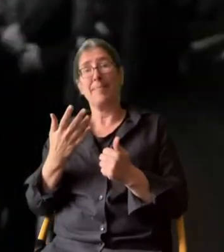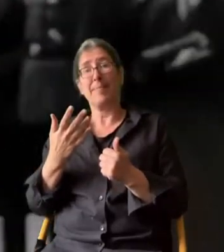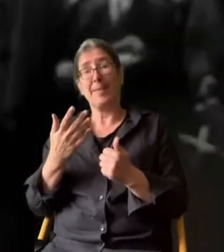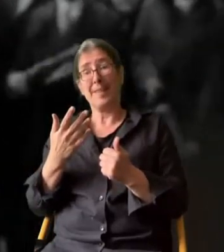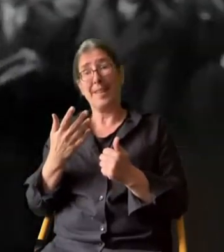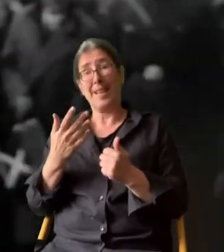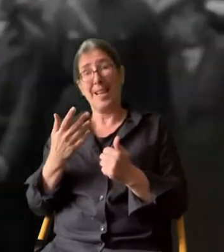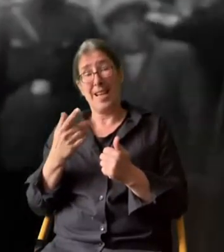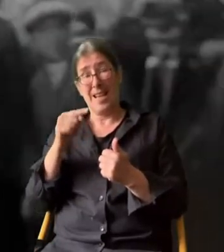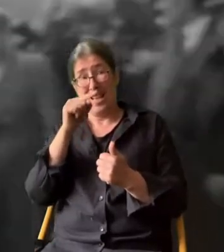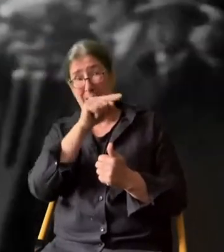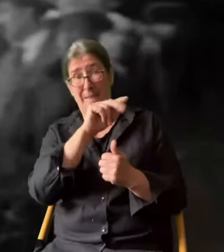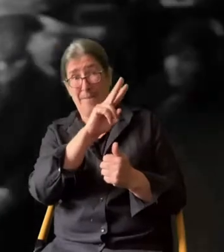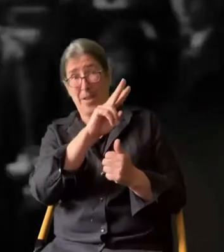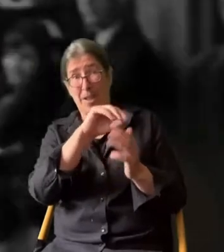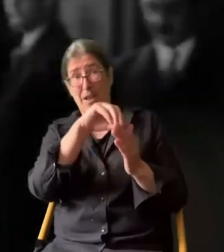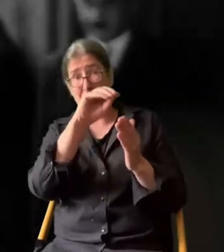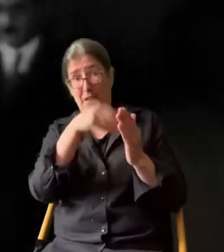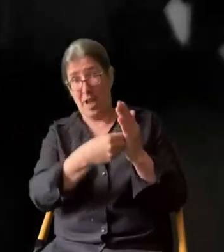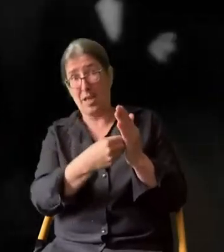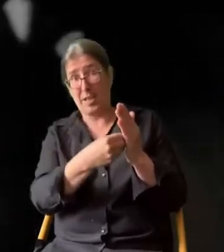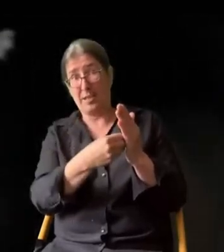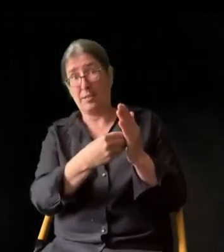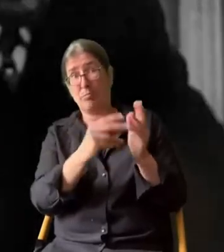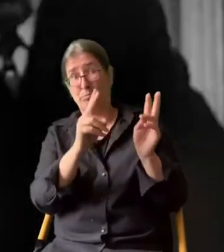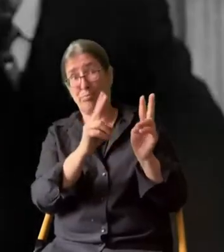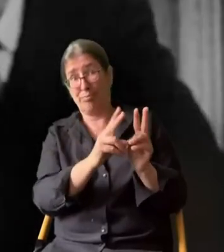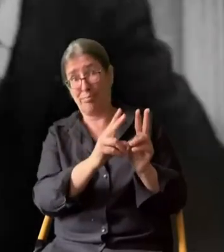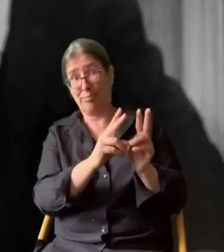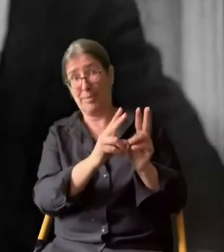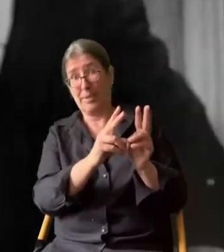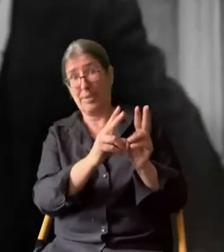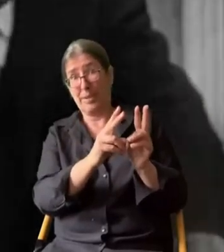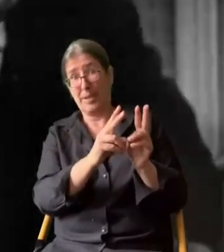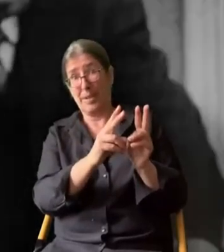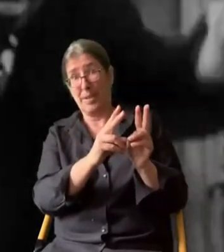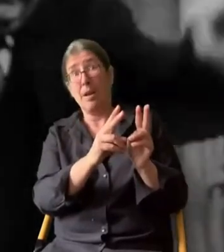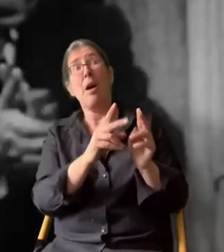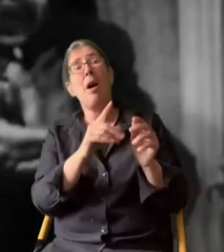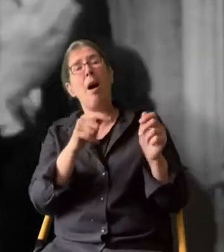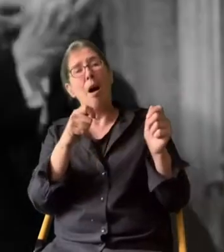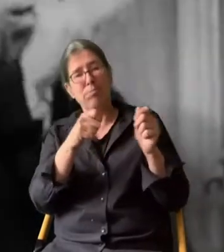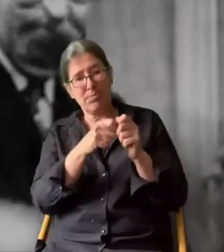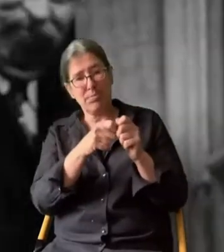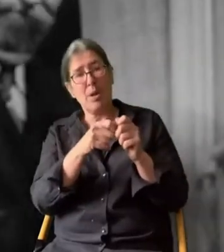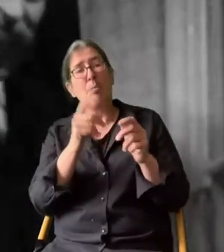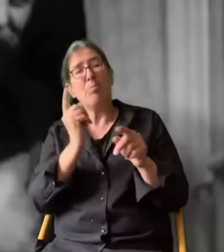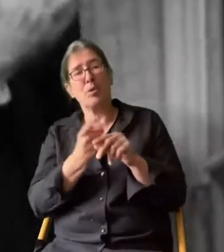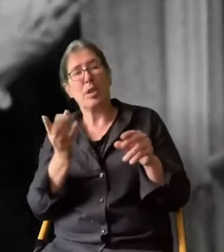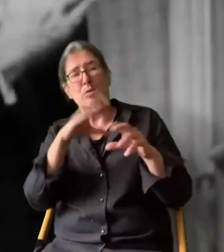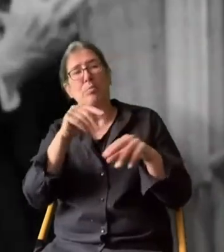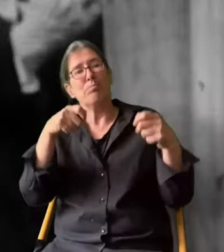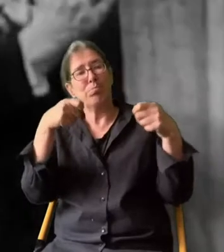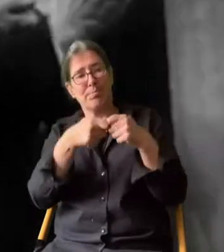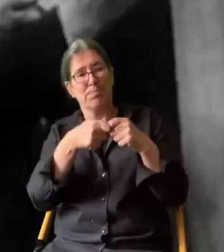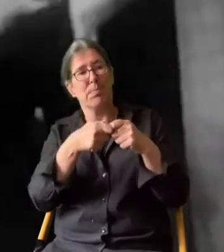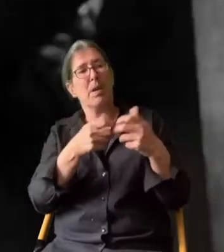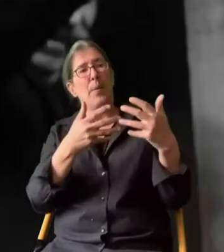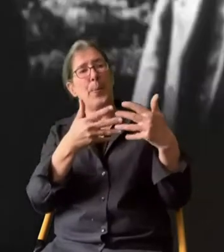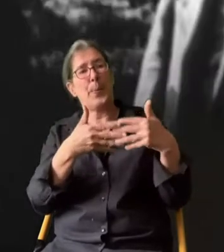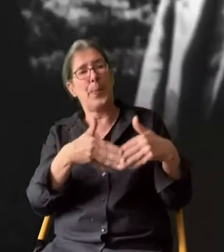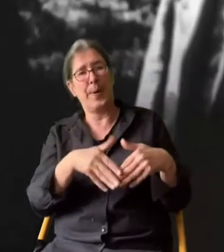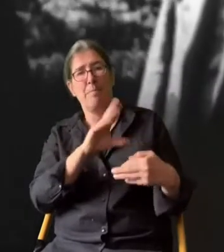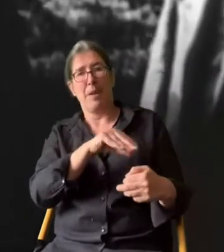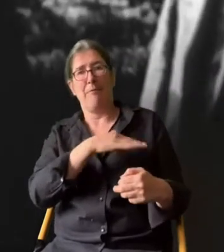der Außenpolitik von Weimar, nämlich die Revision von Versailles, auf der einen Seite zu verbinden mit der Verständigung mit Frankreich.